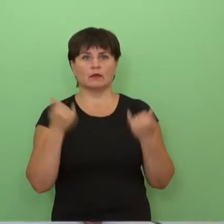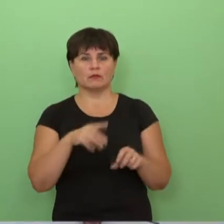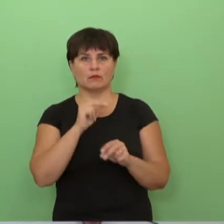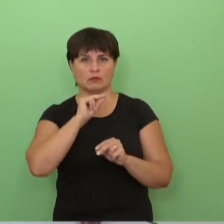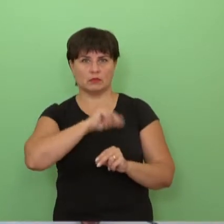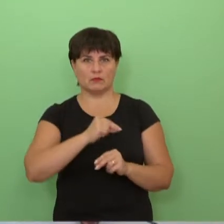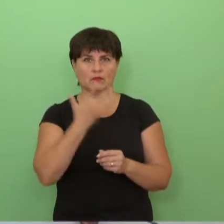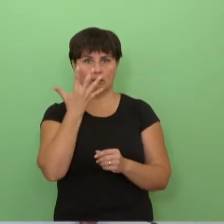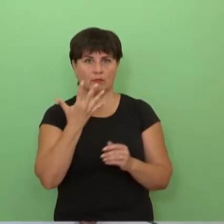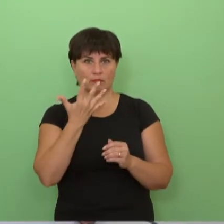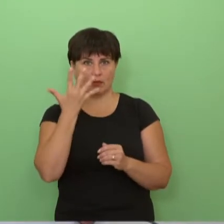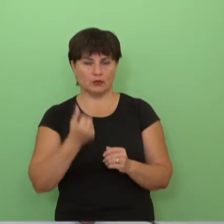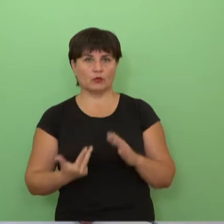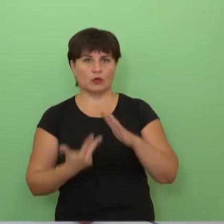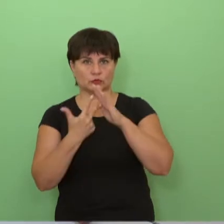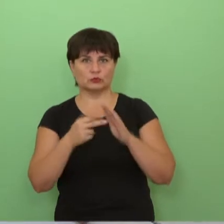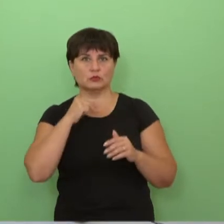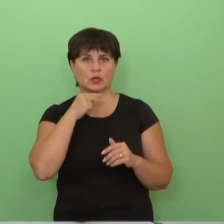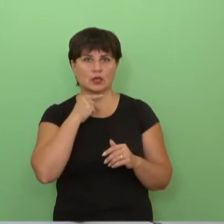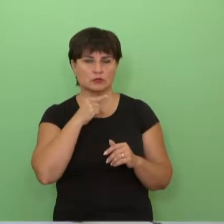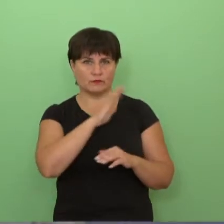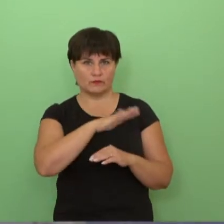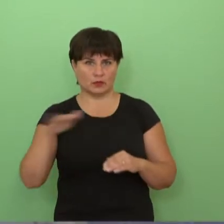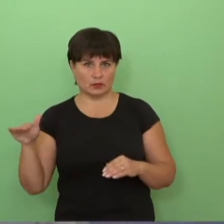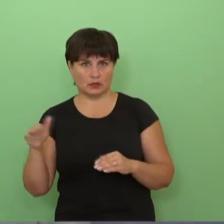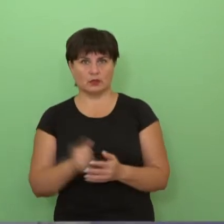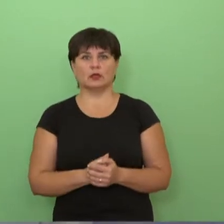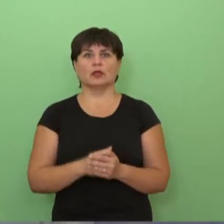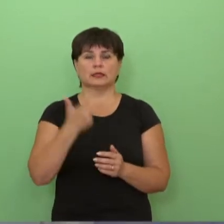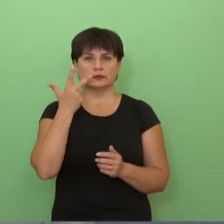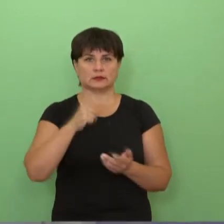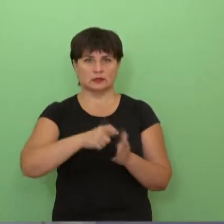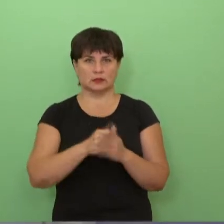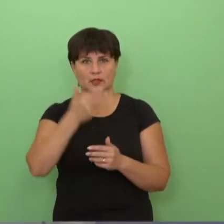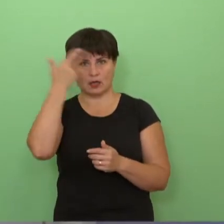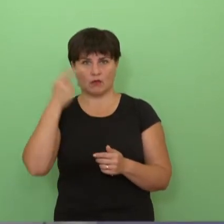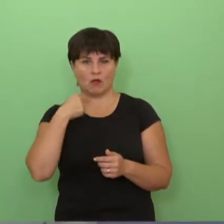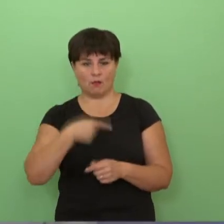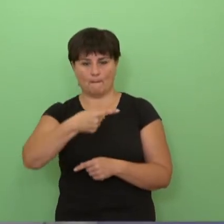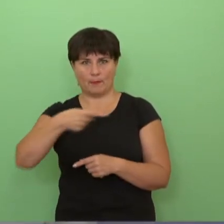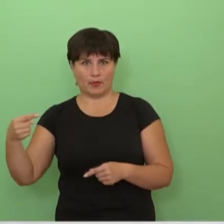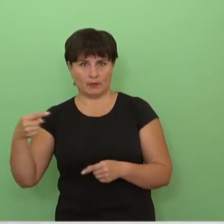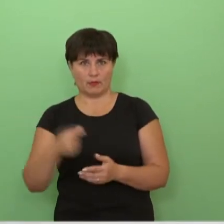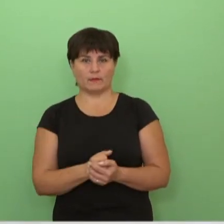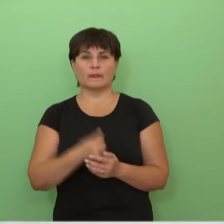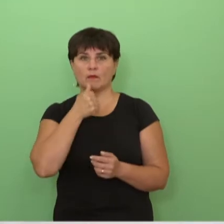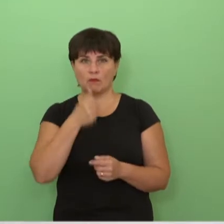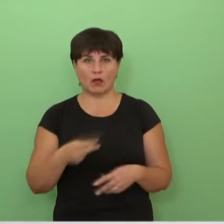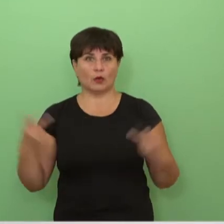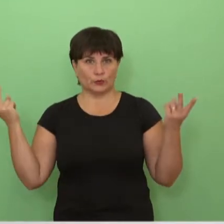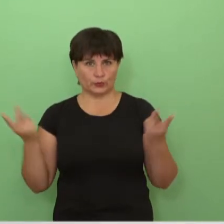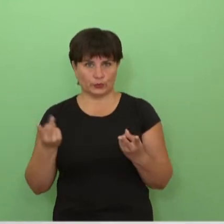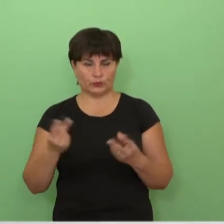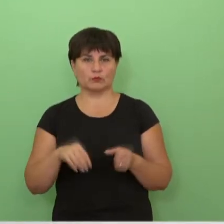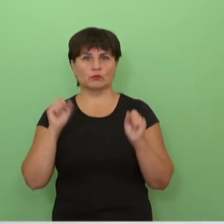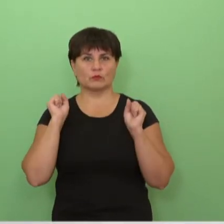ūkdymo procesą modernizuojant ir tiesiog įvairiai visapusiškai pritaikant bendruomenės poreikiams. Antrame aukšte